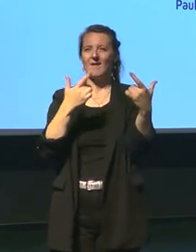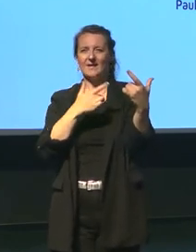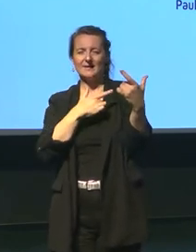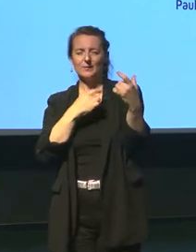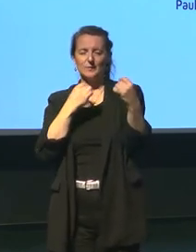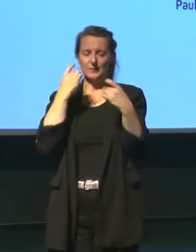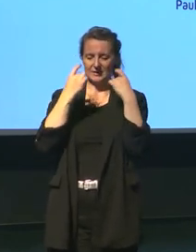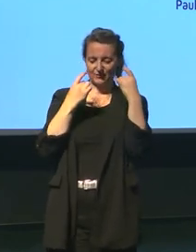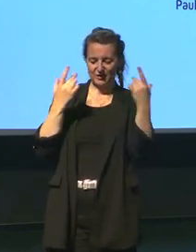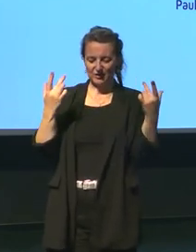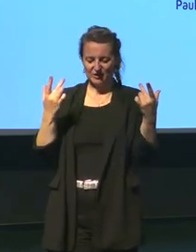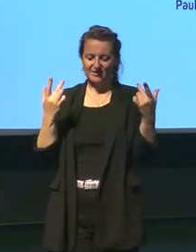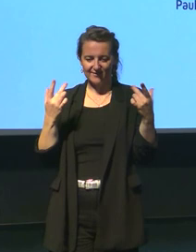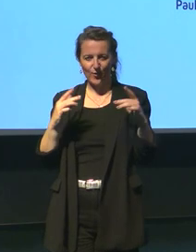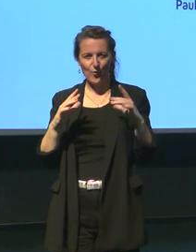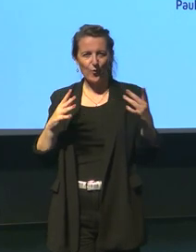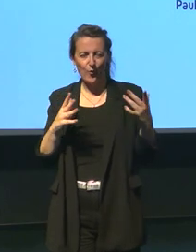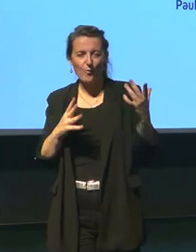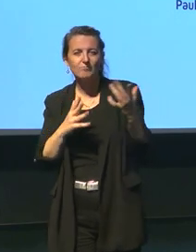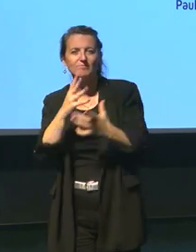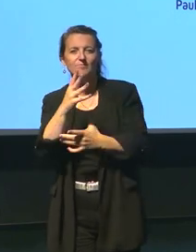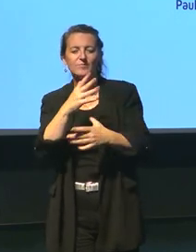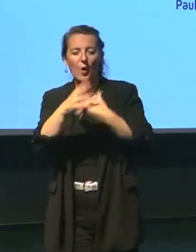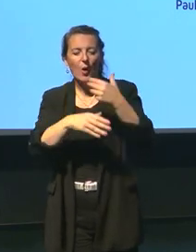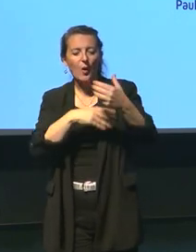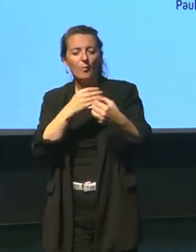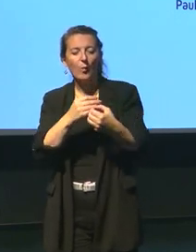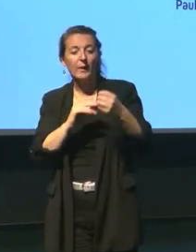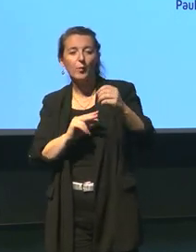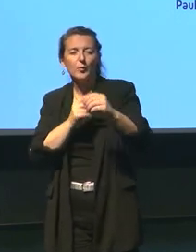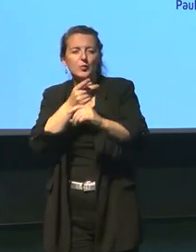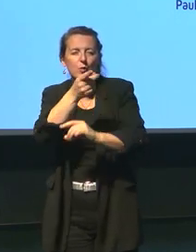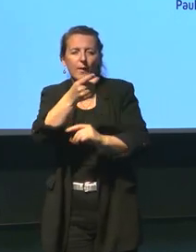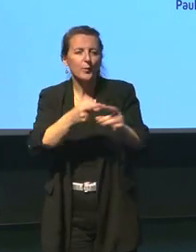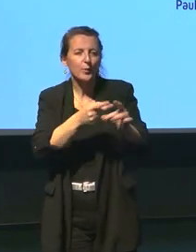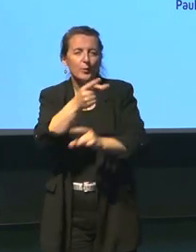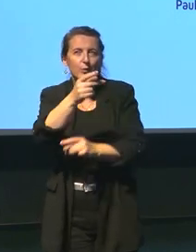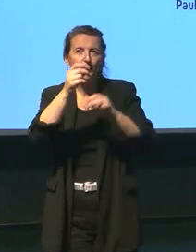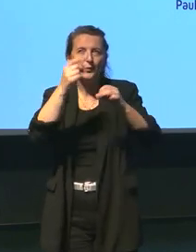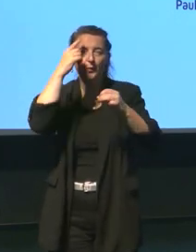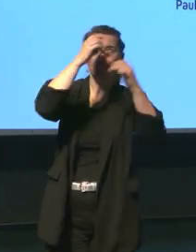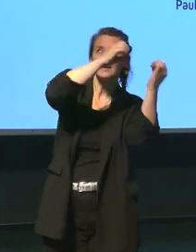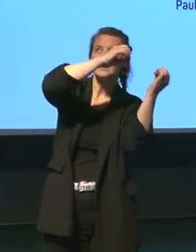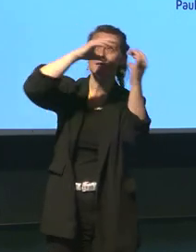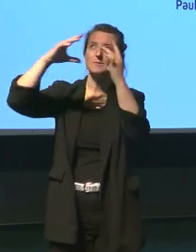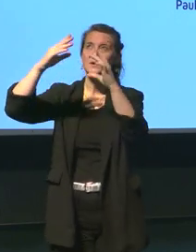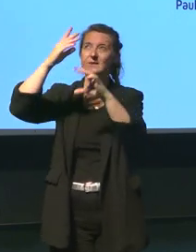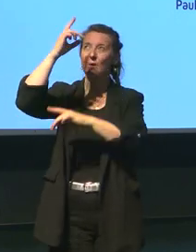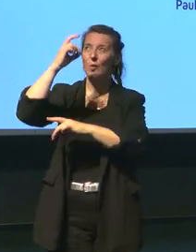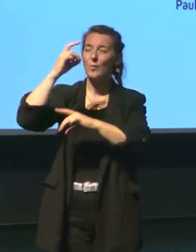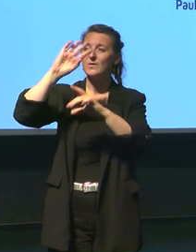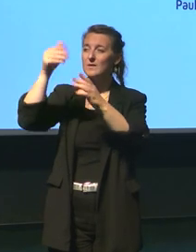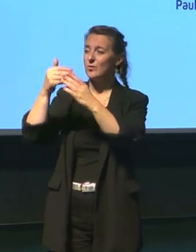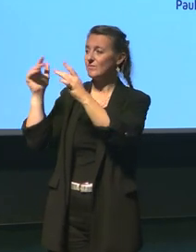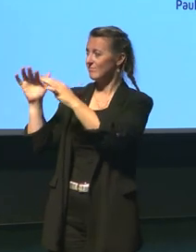pour en tout cas tendre vers un monde plus durable il faut aussi réussir à l'imaginer et justement des sources d